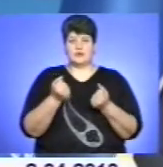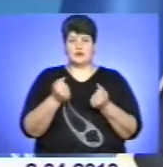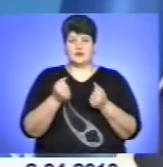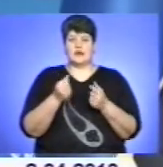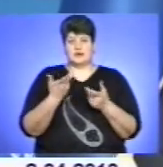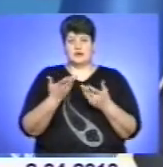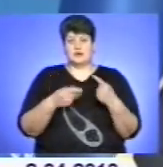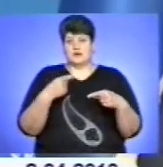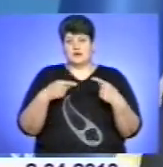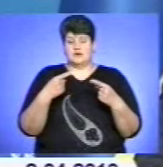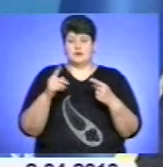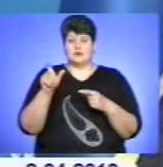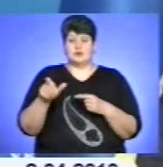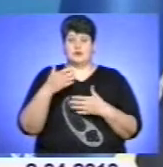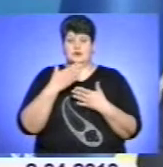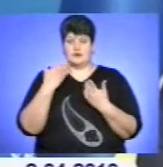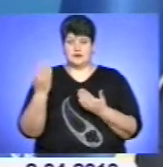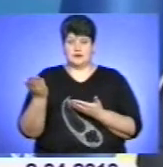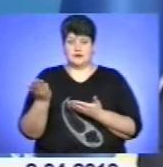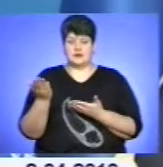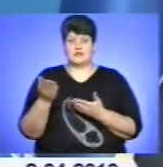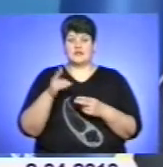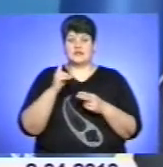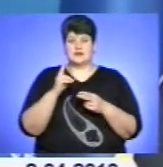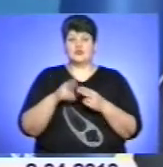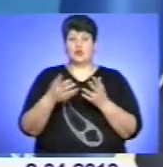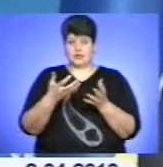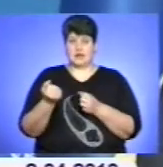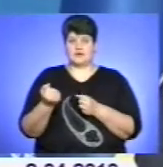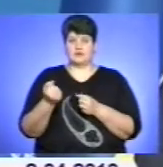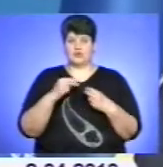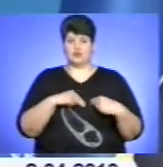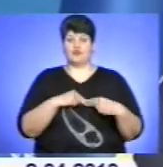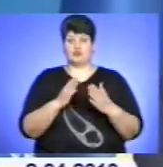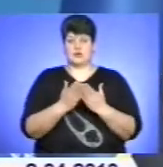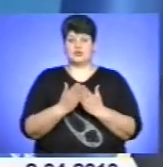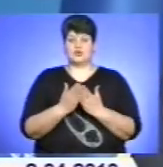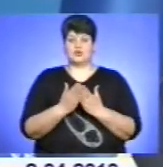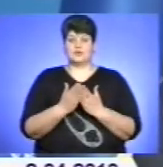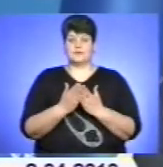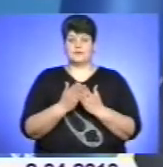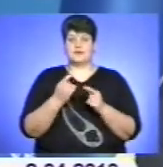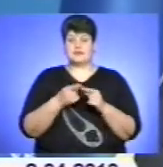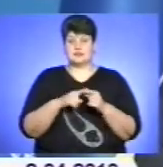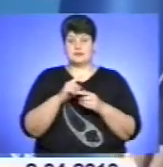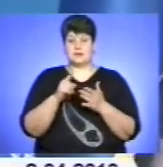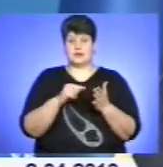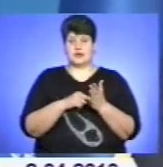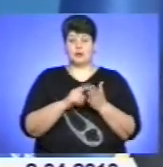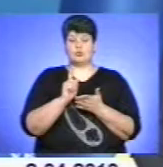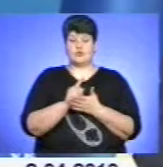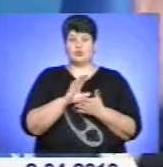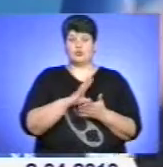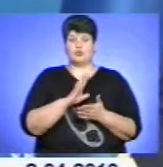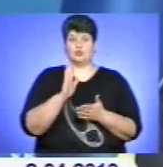роботодавця немає. В кінці-кінці він отримав трудову книжку, і це питання повинно